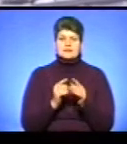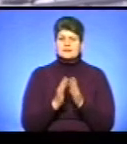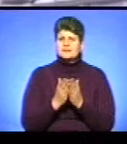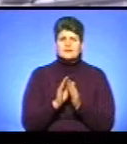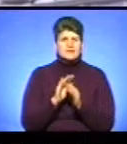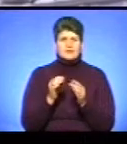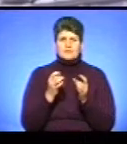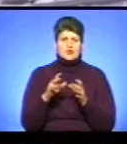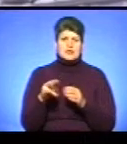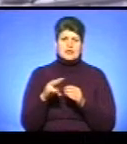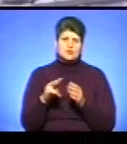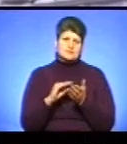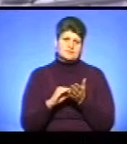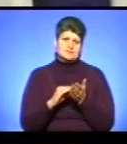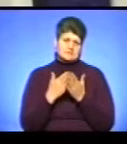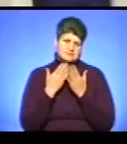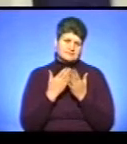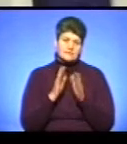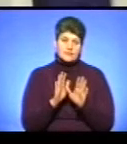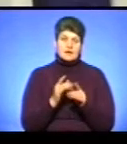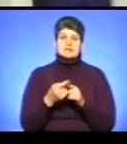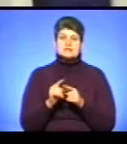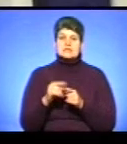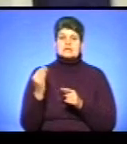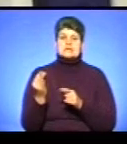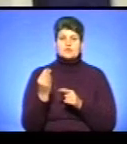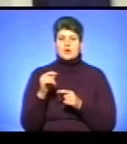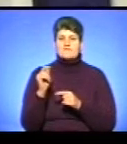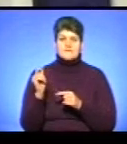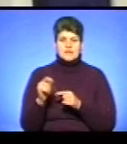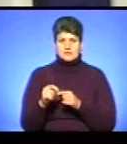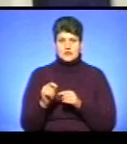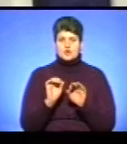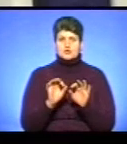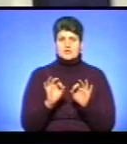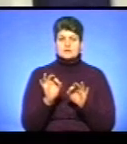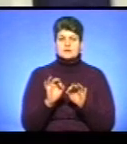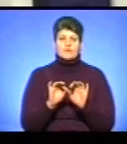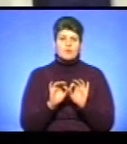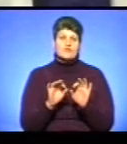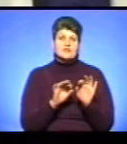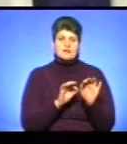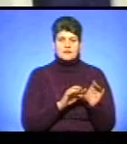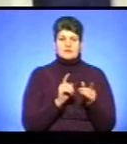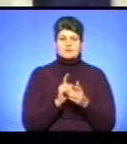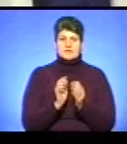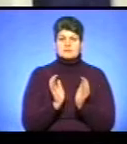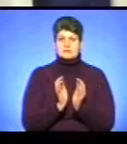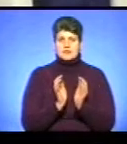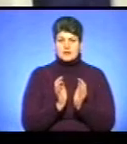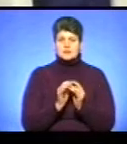просто література начтива. Це має бути історія війни, розказана в оповіданнях. Тобто вона має зберігатися